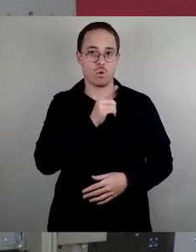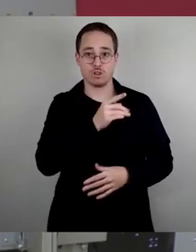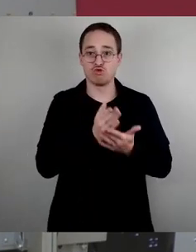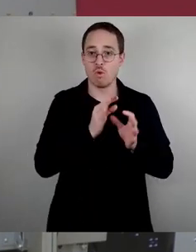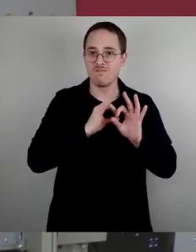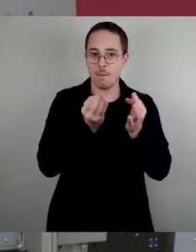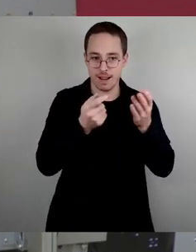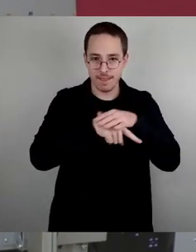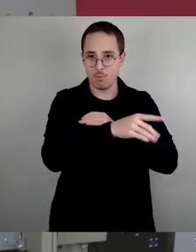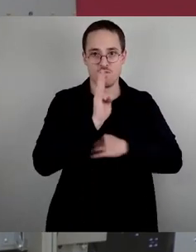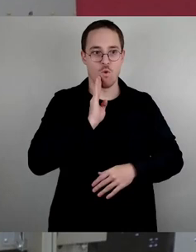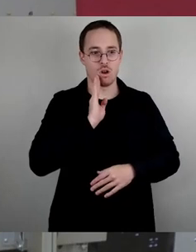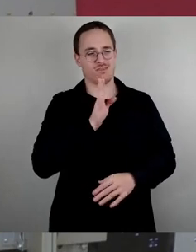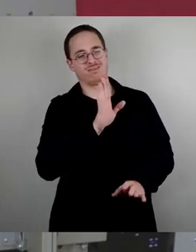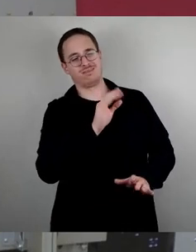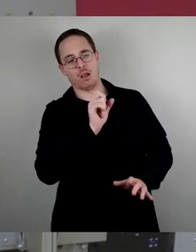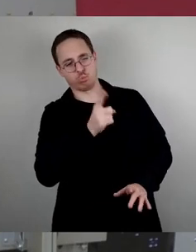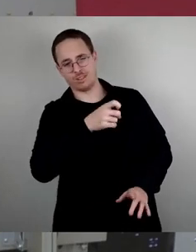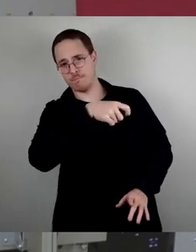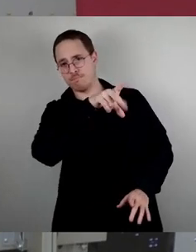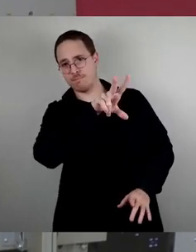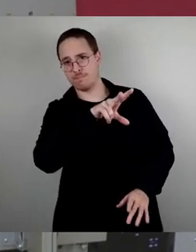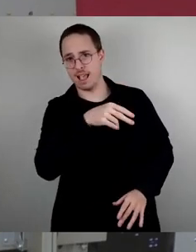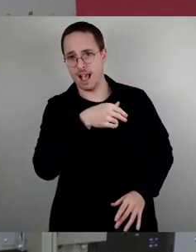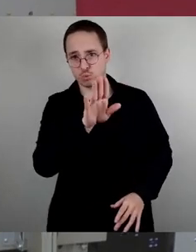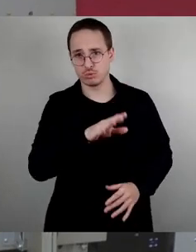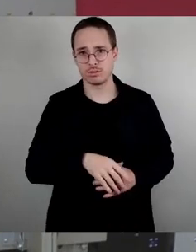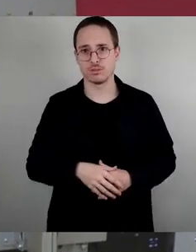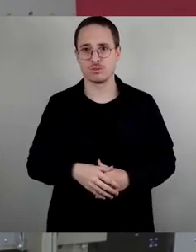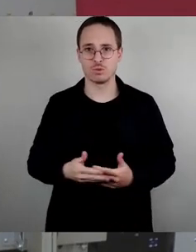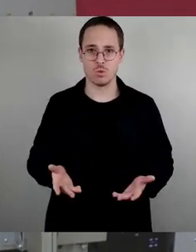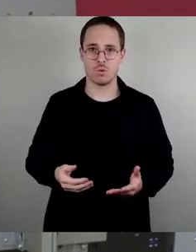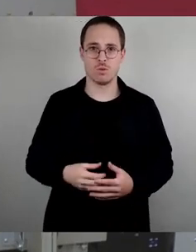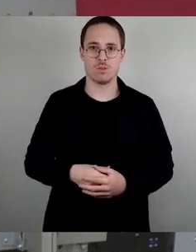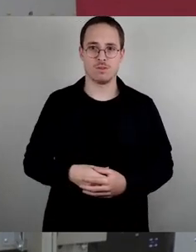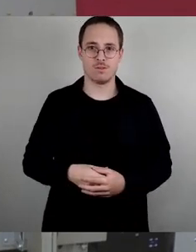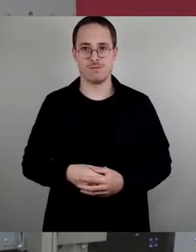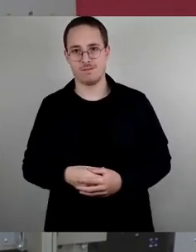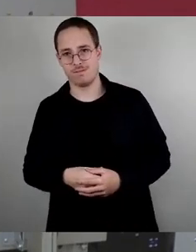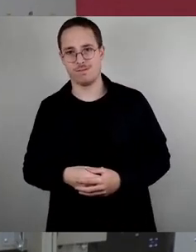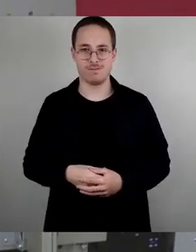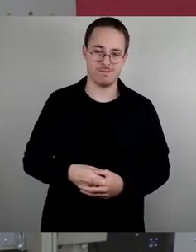würden Sie in einem Haus wohnen wollen, wo Sie nicht wissen, wer nachts der Typ mit dem Rollkoffer ist oder wo dann nachts um drei die Jugendlichen durchs Haus